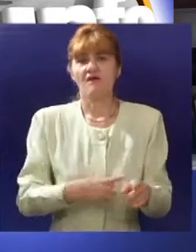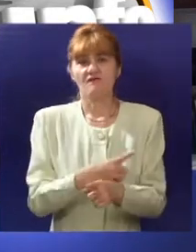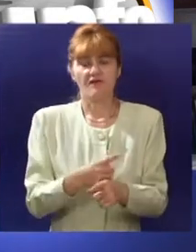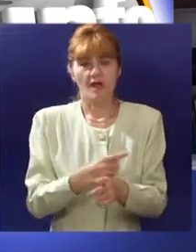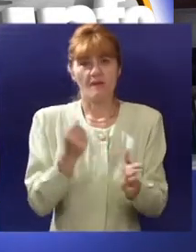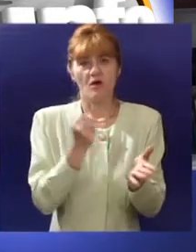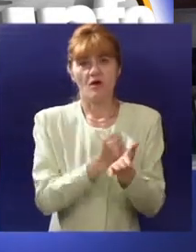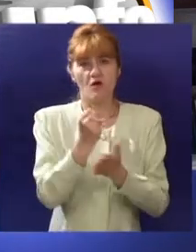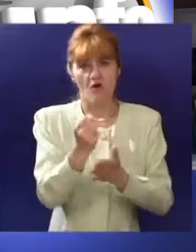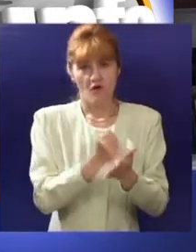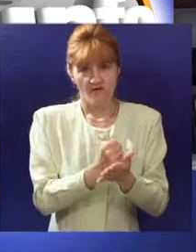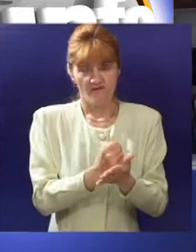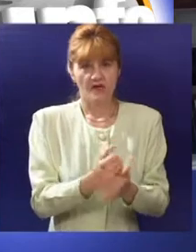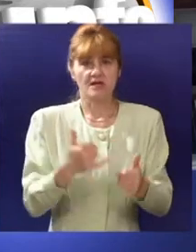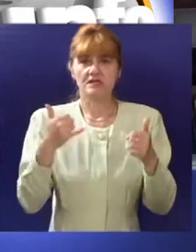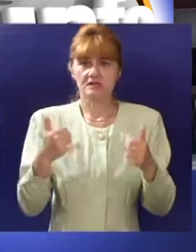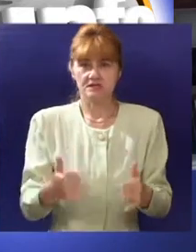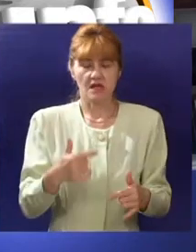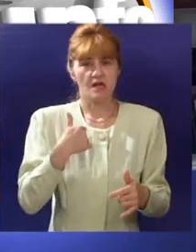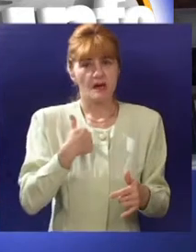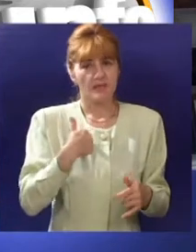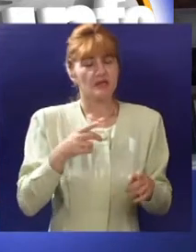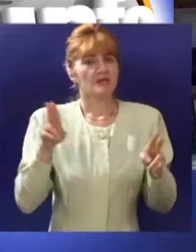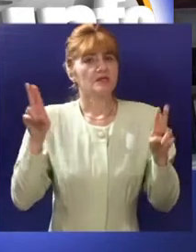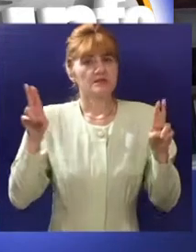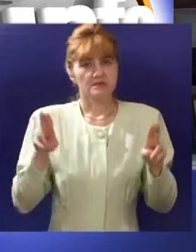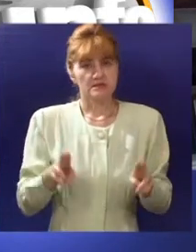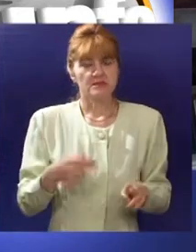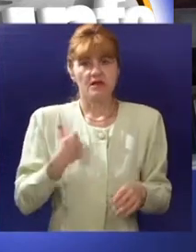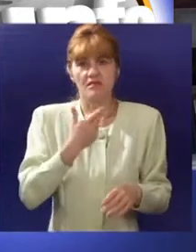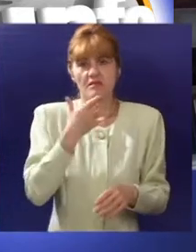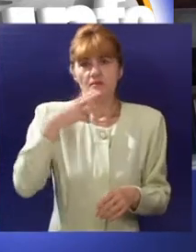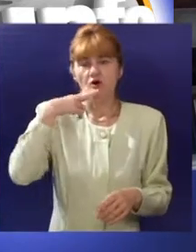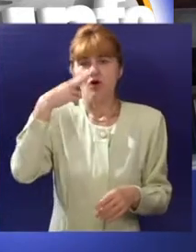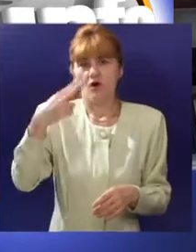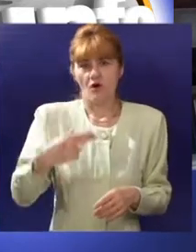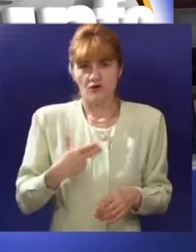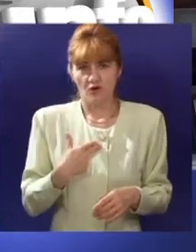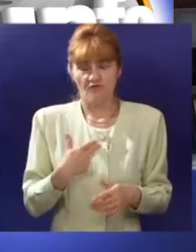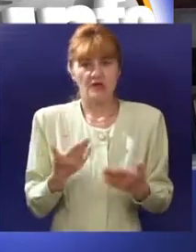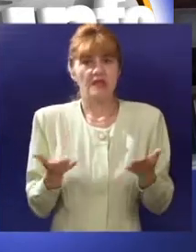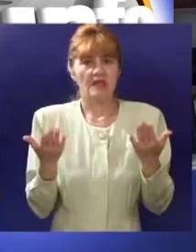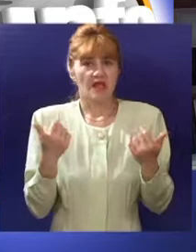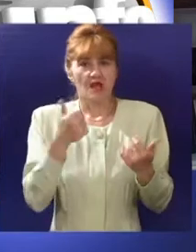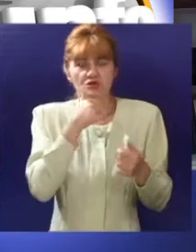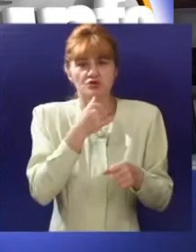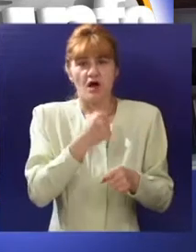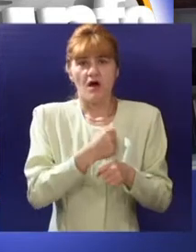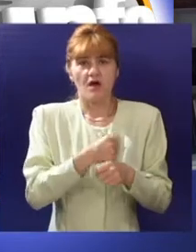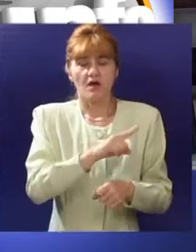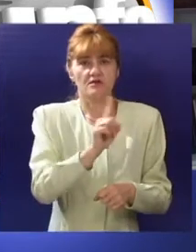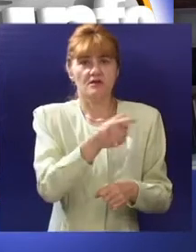overe letnjeg semestra i mi smo zaista ne imanju nikakvog odgovora po tom pitanju da li